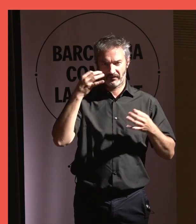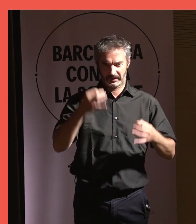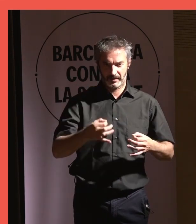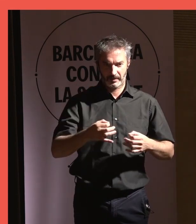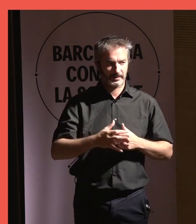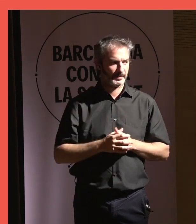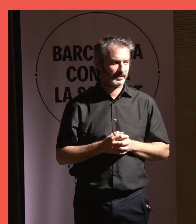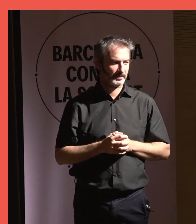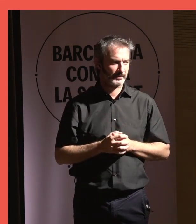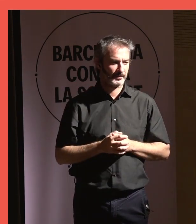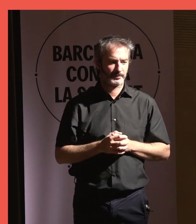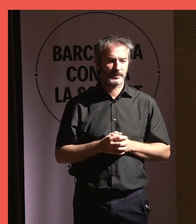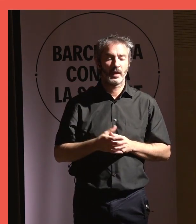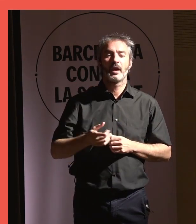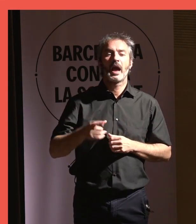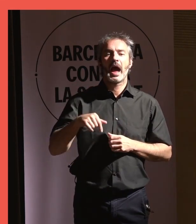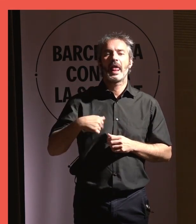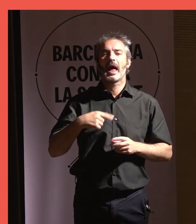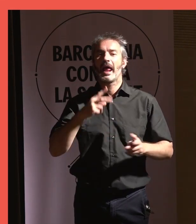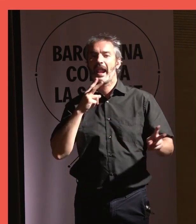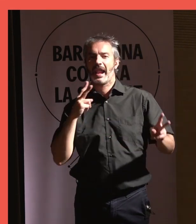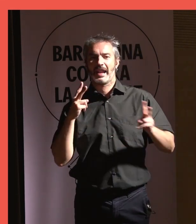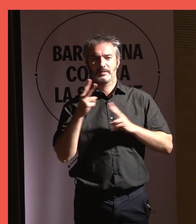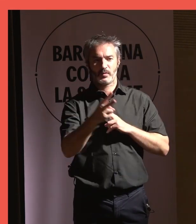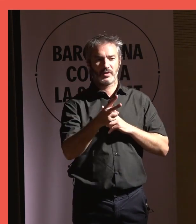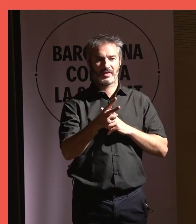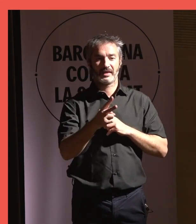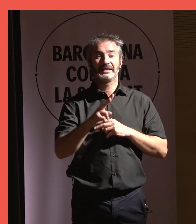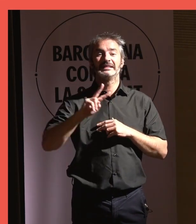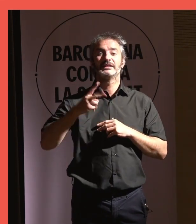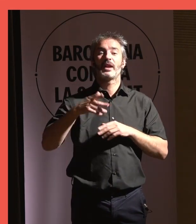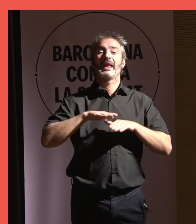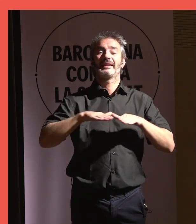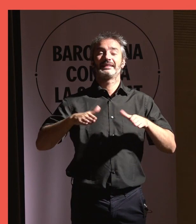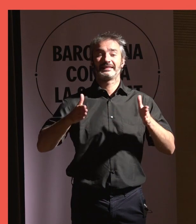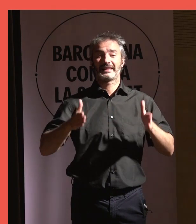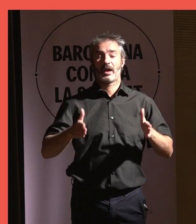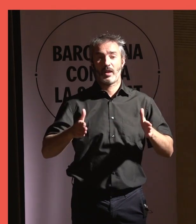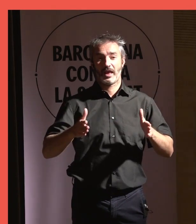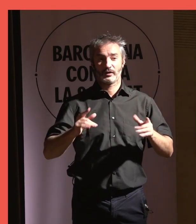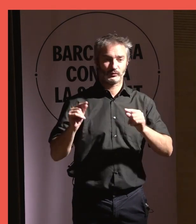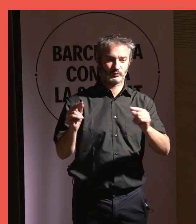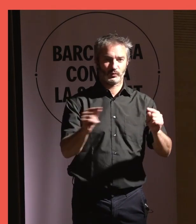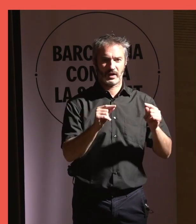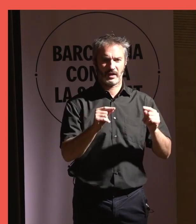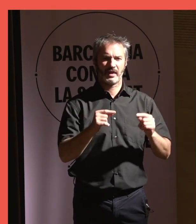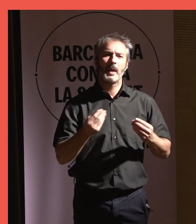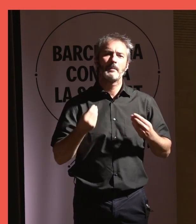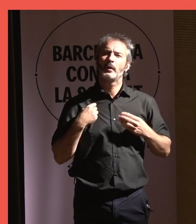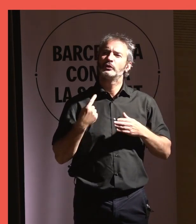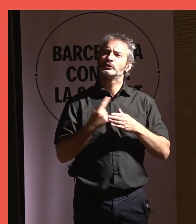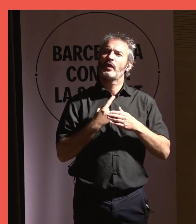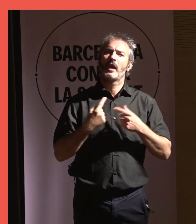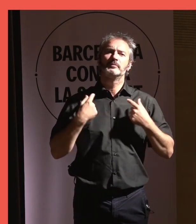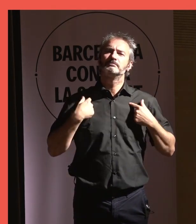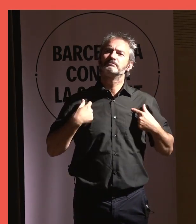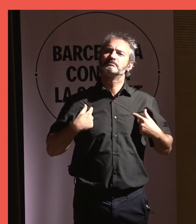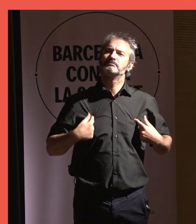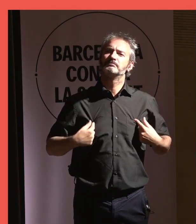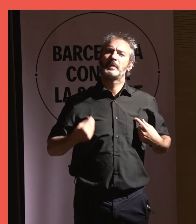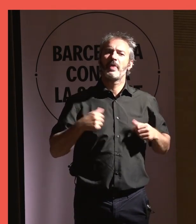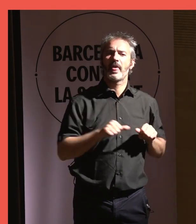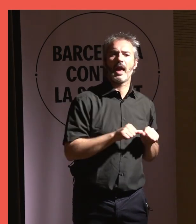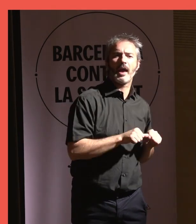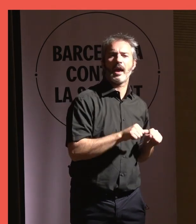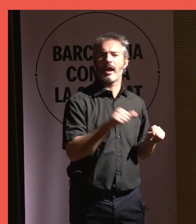Anem a respondre a la pregunta que plantejava la segona taula d'aquestes jornades. Com es viu la soledat al llarg de